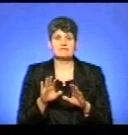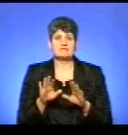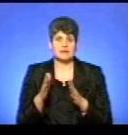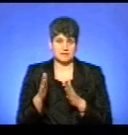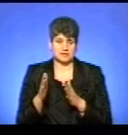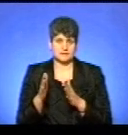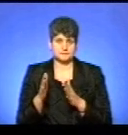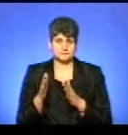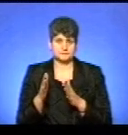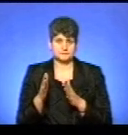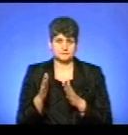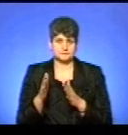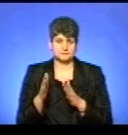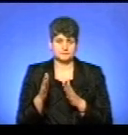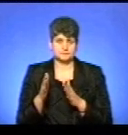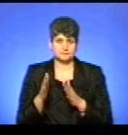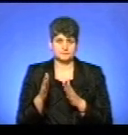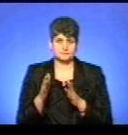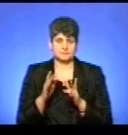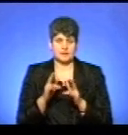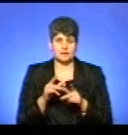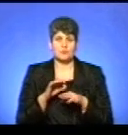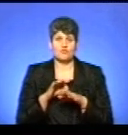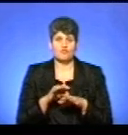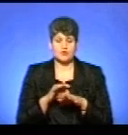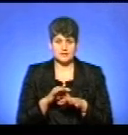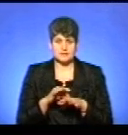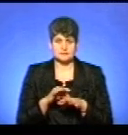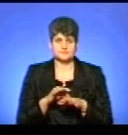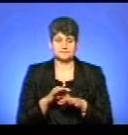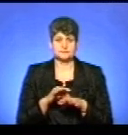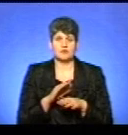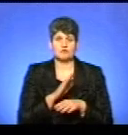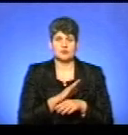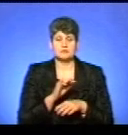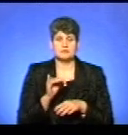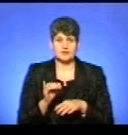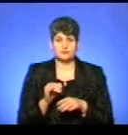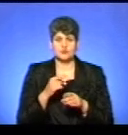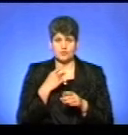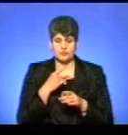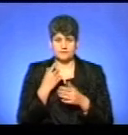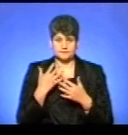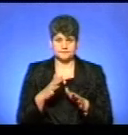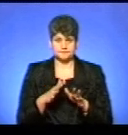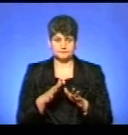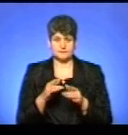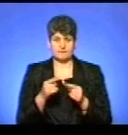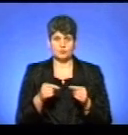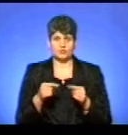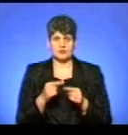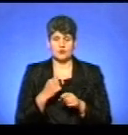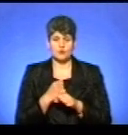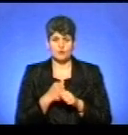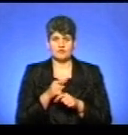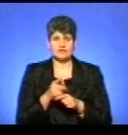як проводиться, Володимир Іванович наголосив, відповідна робота,